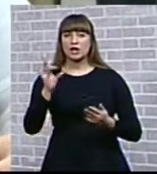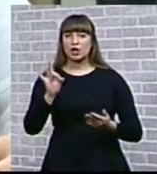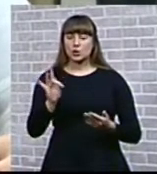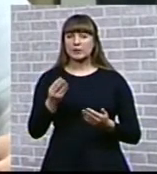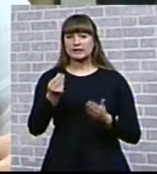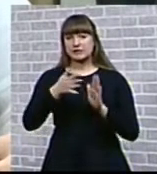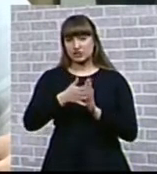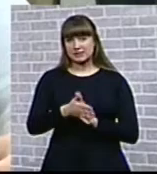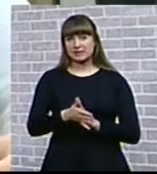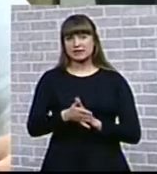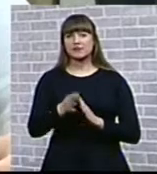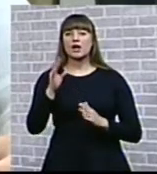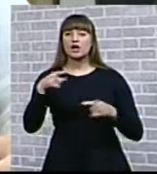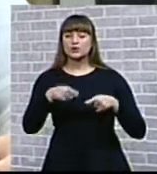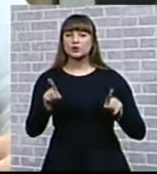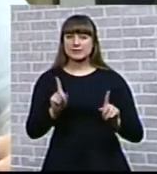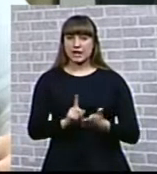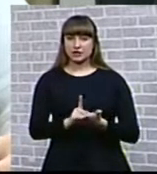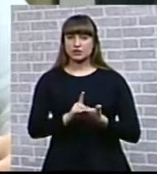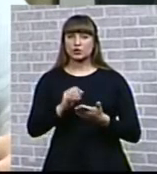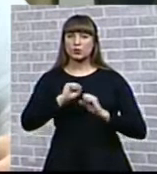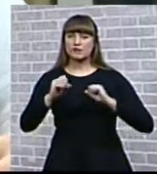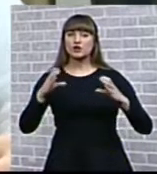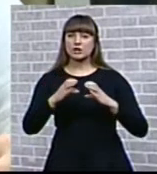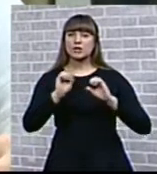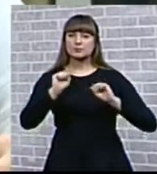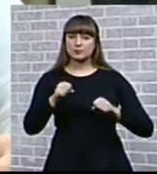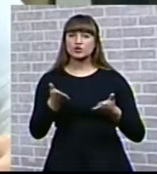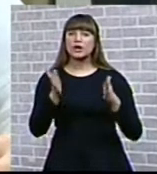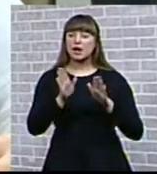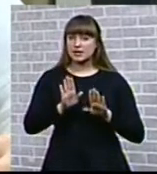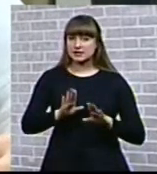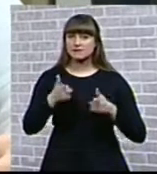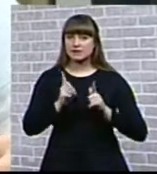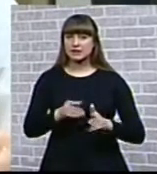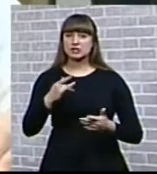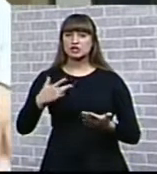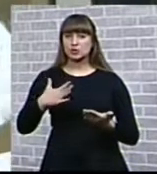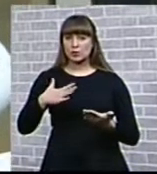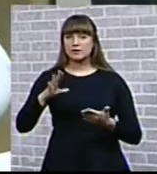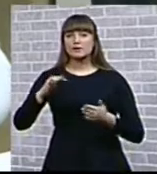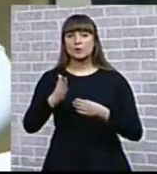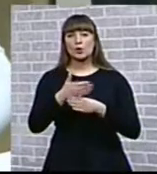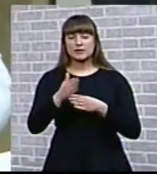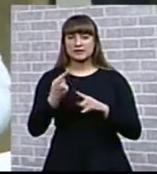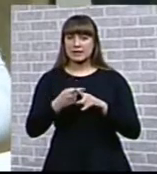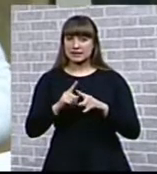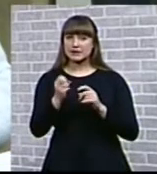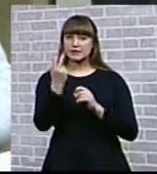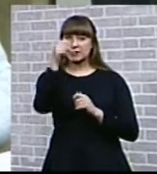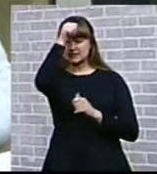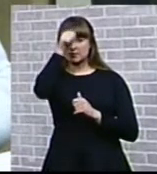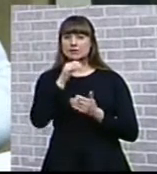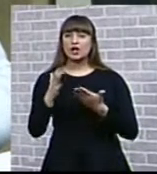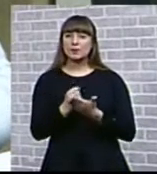денежные средства, то значит управляющая компания их может поставить при согласии с собственником, затем разделить эти деньги на 12 месяцев, получится